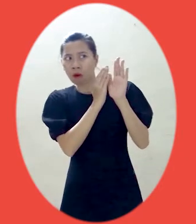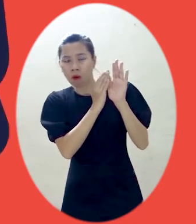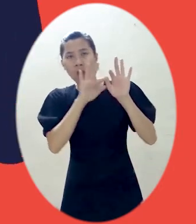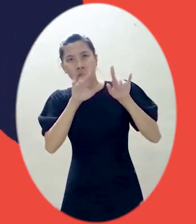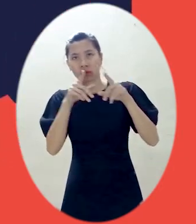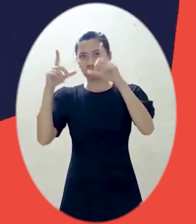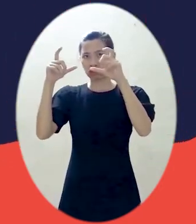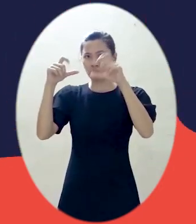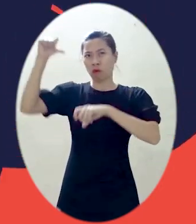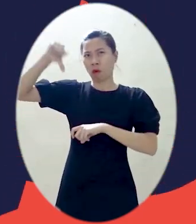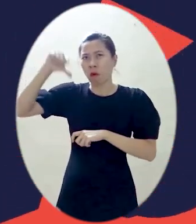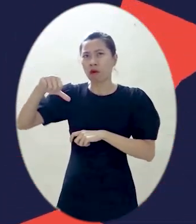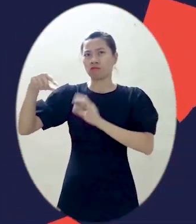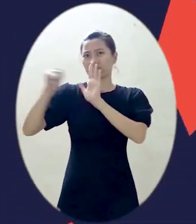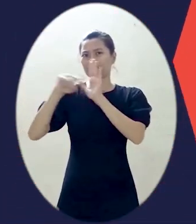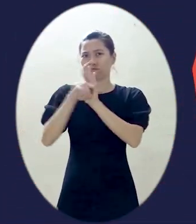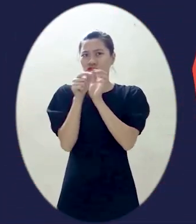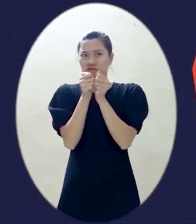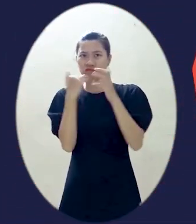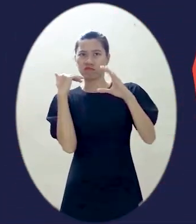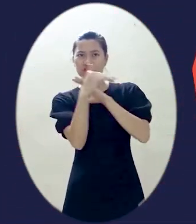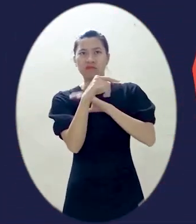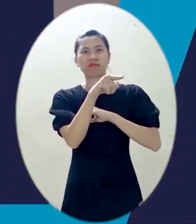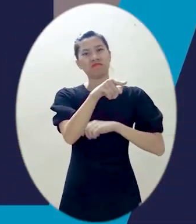gửi thư, tin nhắn và hình ảnh tục tứ